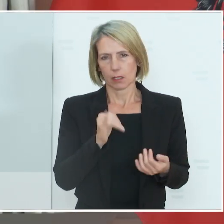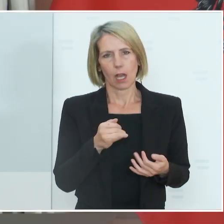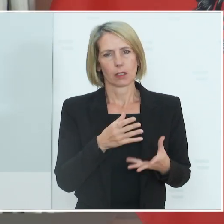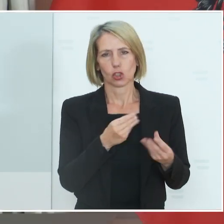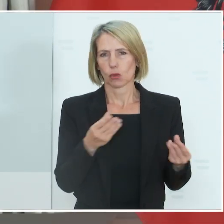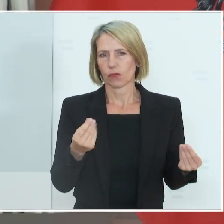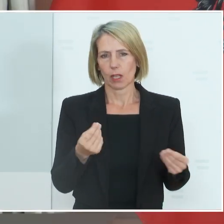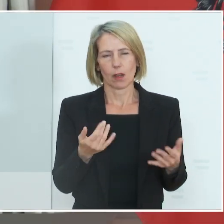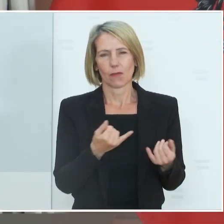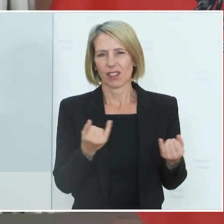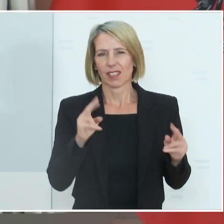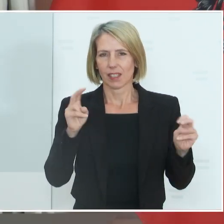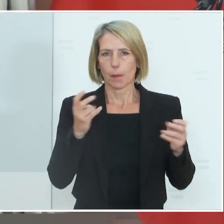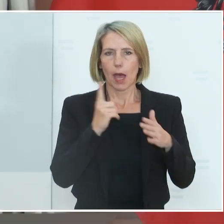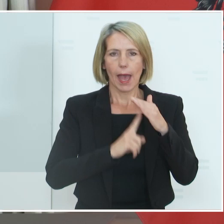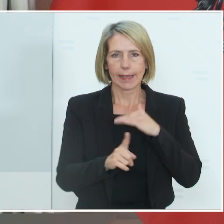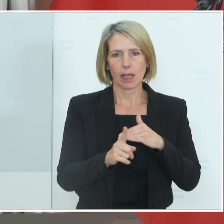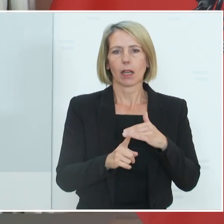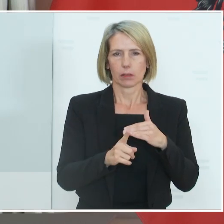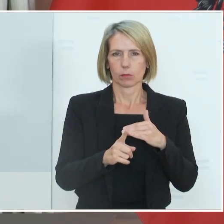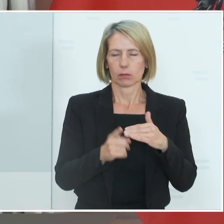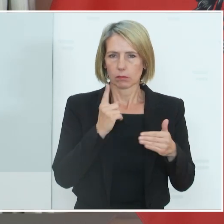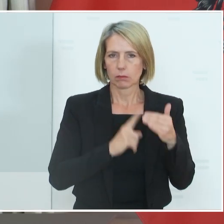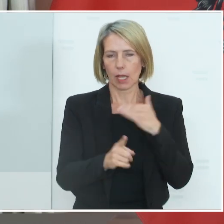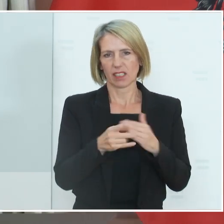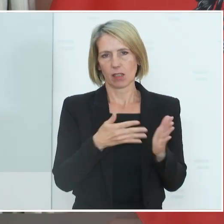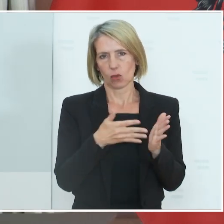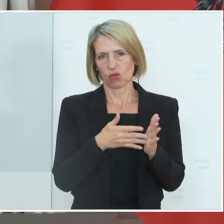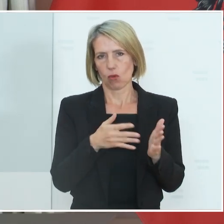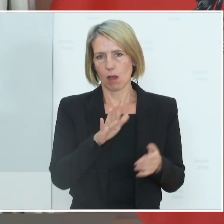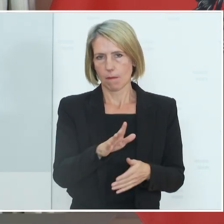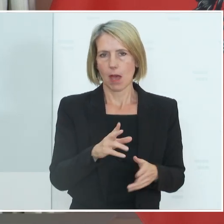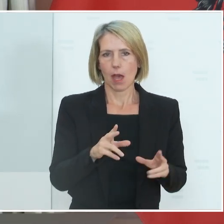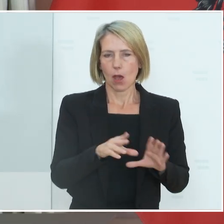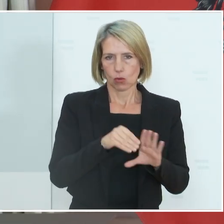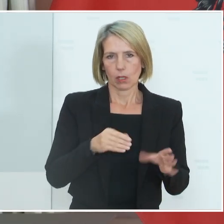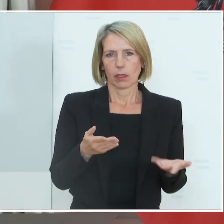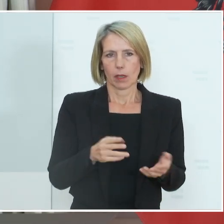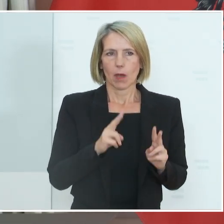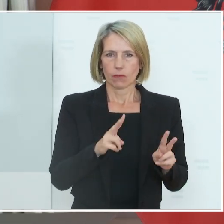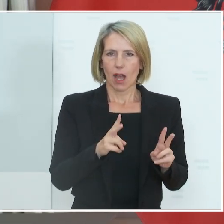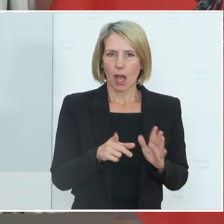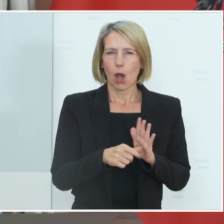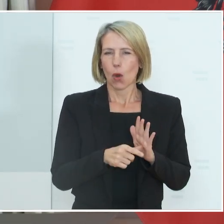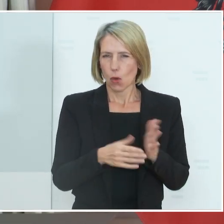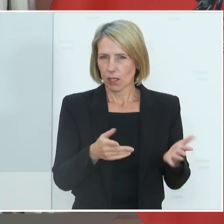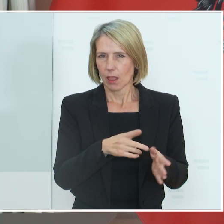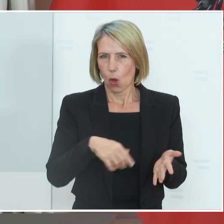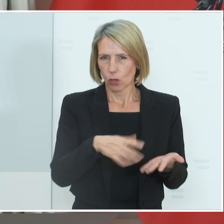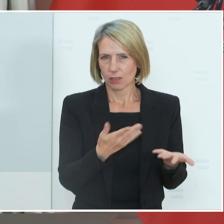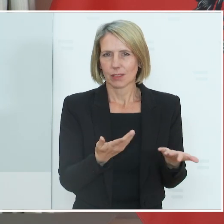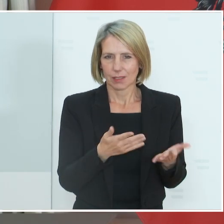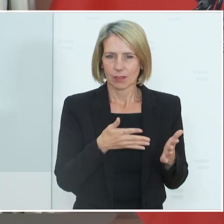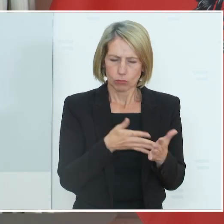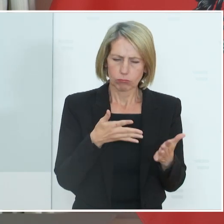Eingangskontrollen, dauerhafte Eingangskontrollen bei Unternehmen gibt. Das wäre lückenlose Kontrollen. Das ist tatsächlich stichprobenartig. Was das genau ist,